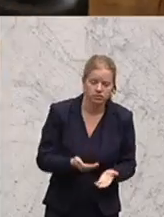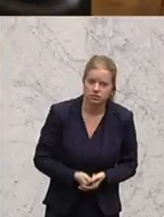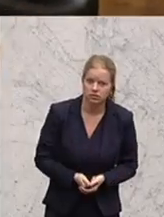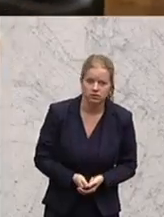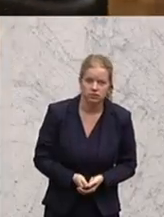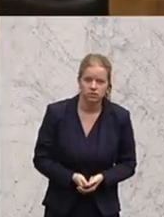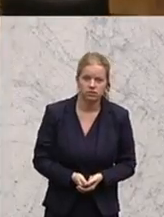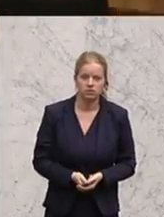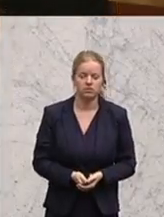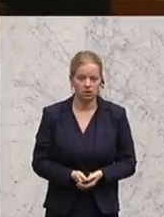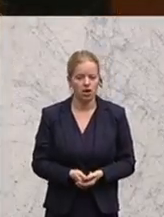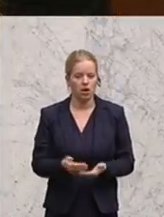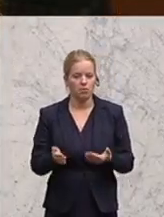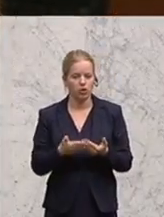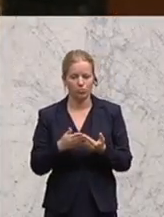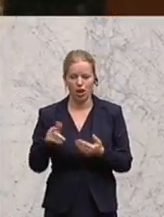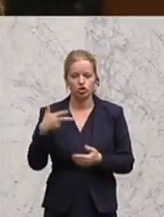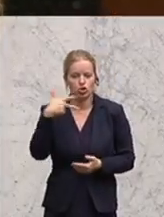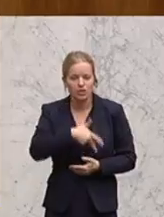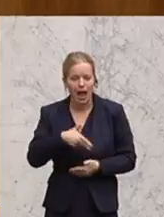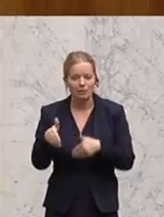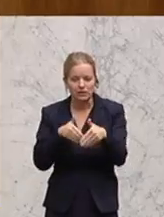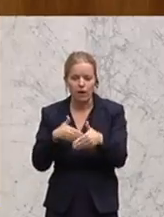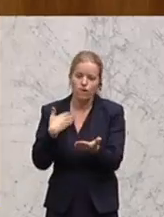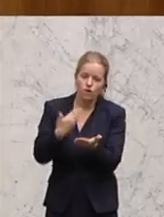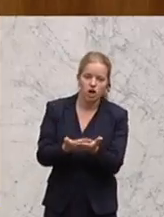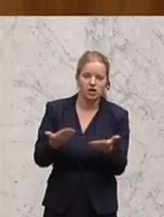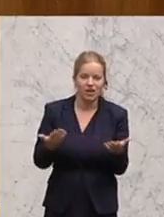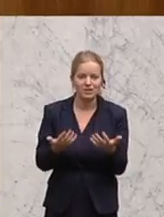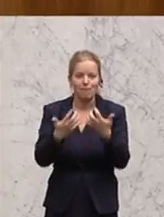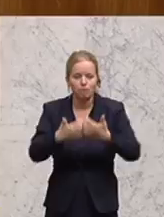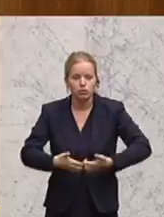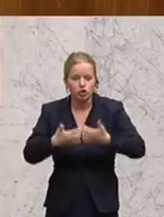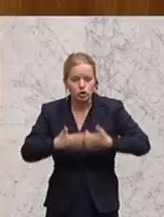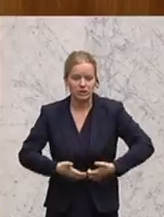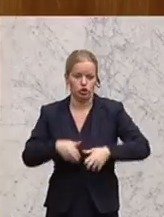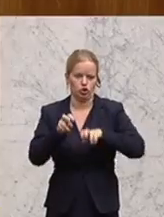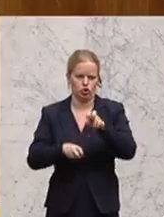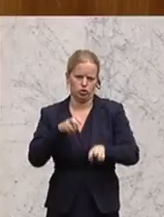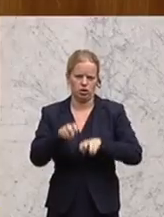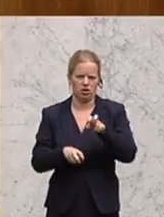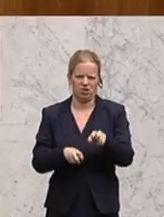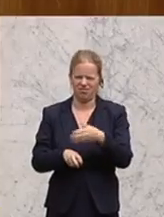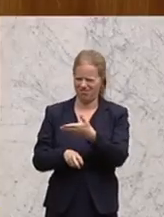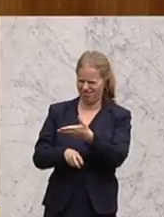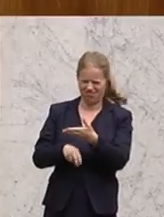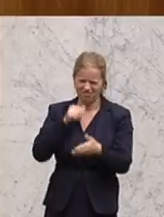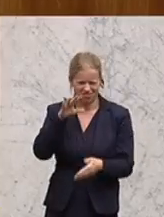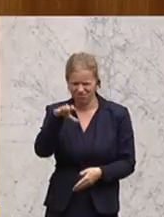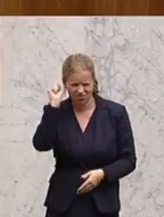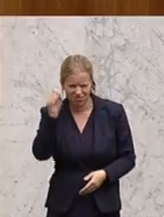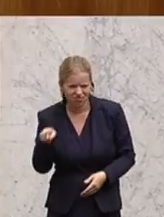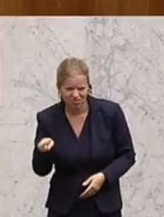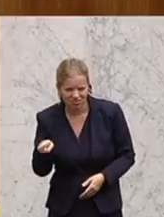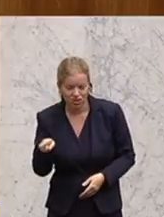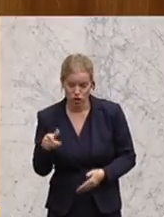Sogar eine Maschinensteuer hat der Sozialminister schon vorgeschlagen. Wann begreift dieser Sozialminister endlich, dass man mit neuen